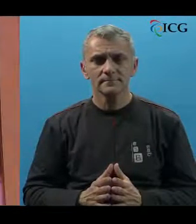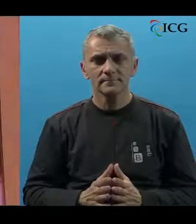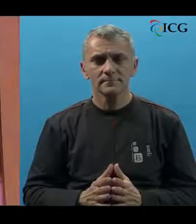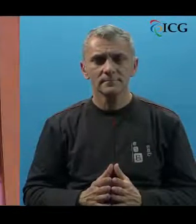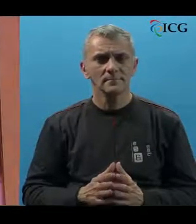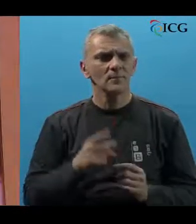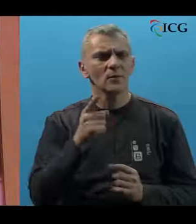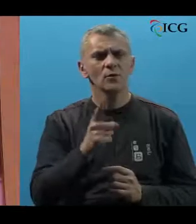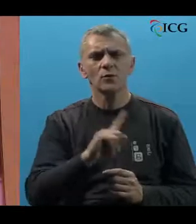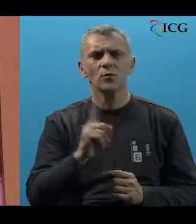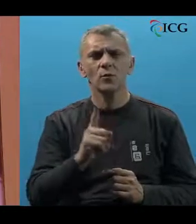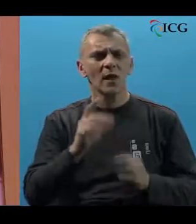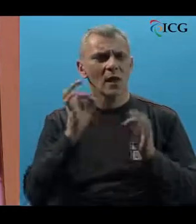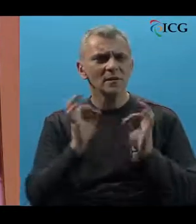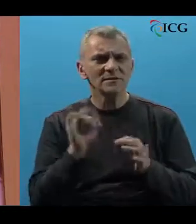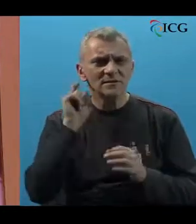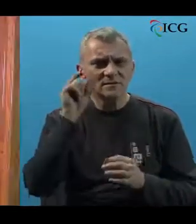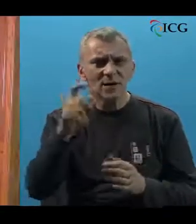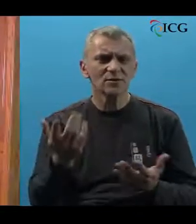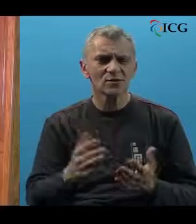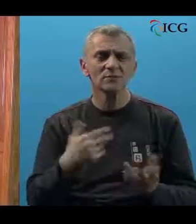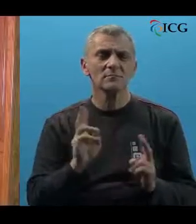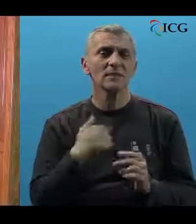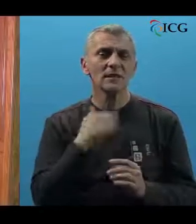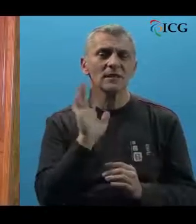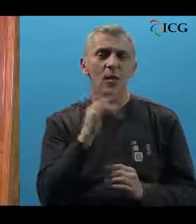Pa to nije baš svokidošnja, recimo tako.